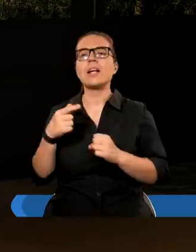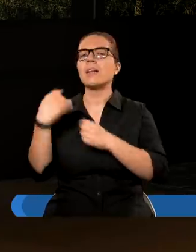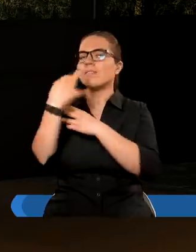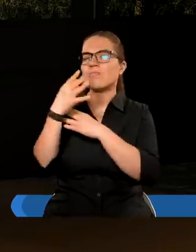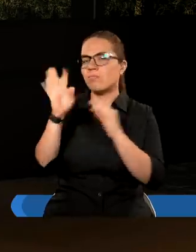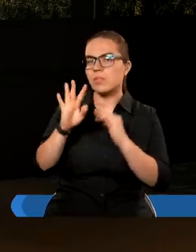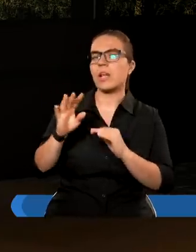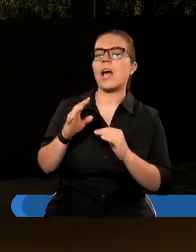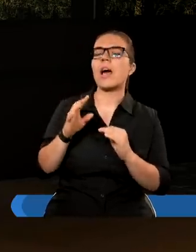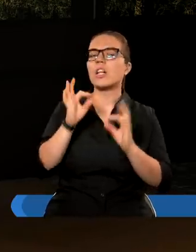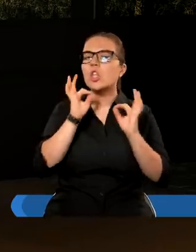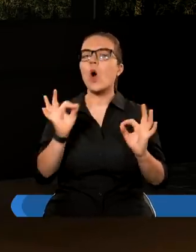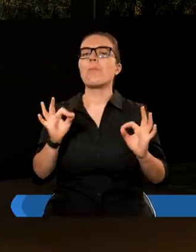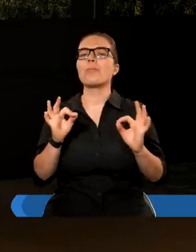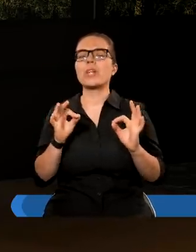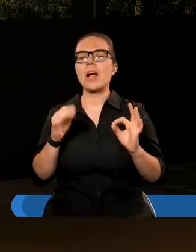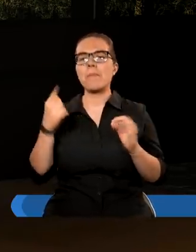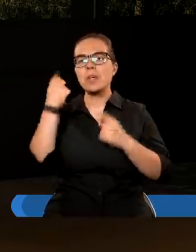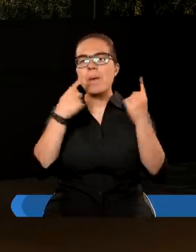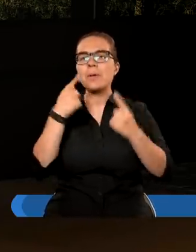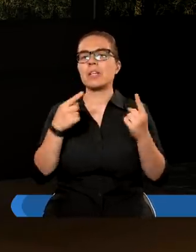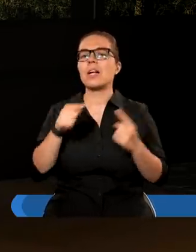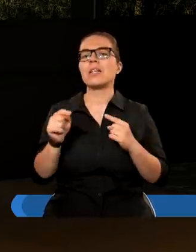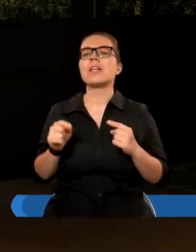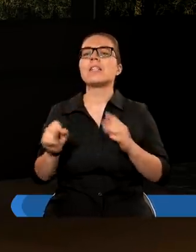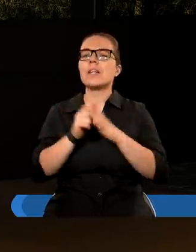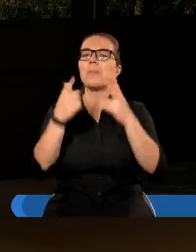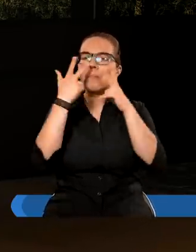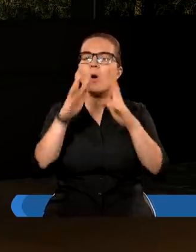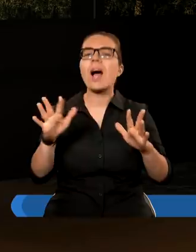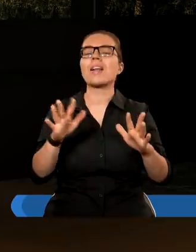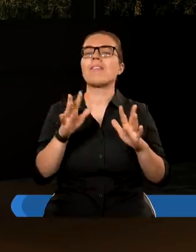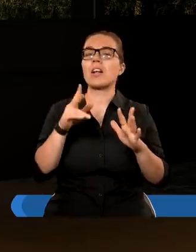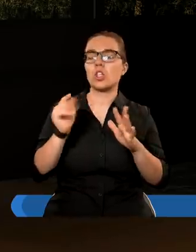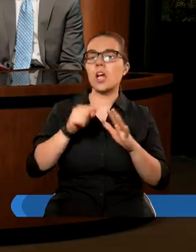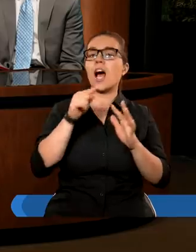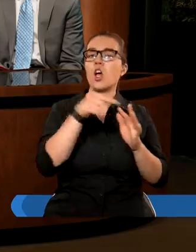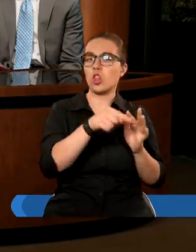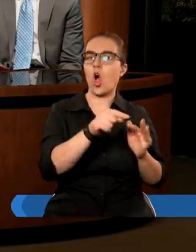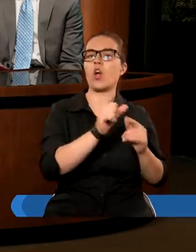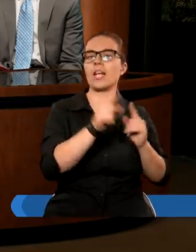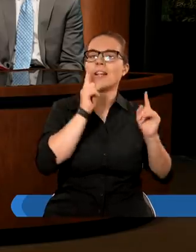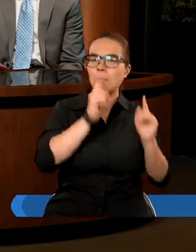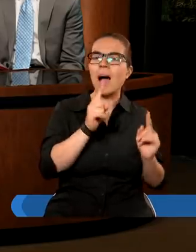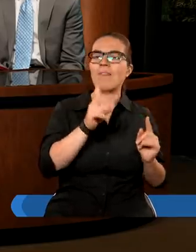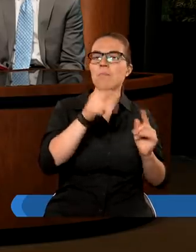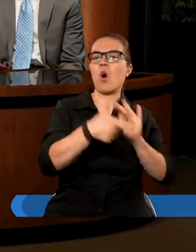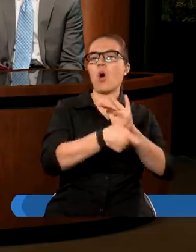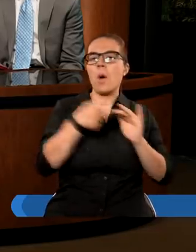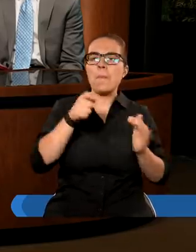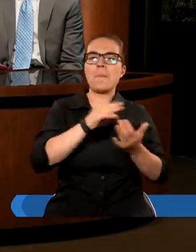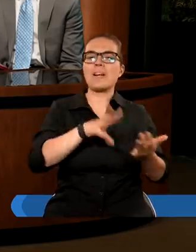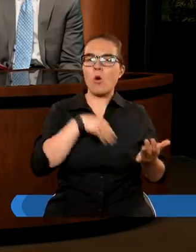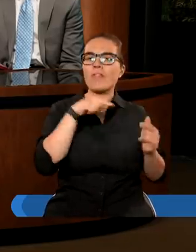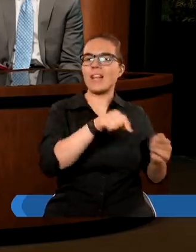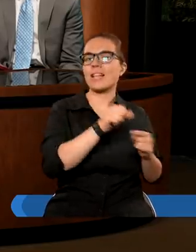całe Pismo Święte jest natnione po to, żeby naprawiać nasze błędy, żeby pokazywać prawdę. Także to jest taki jeden ze sposobów, gdzie Biblia jako